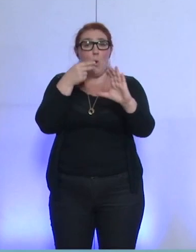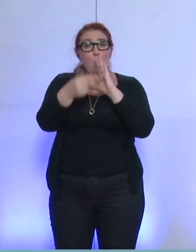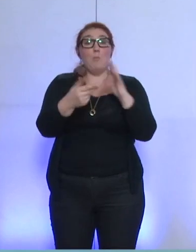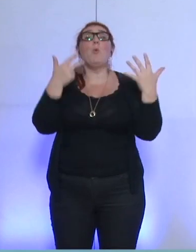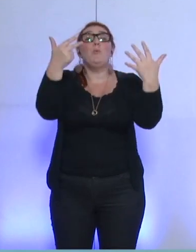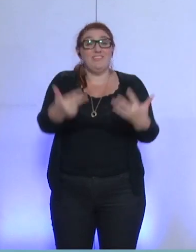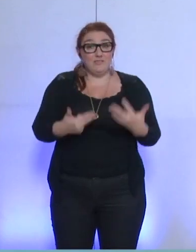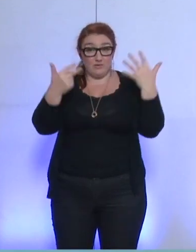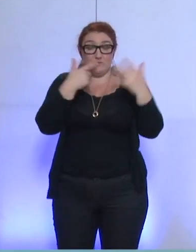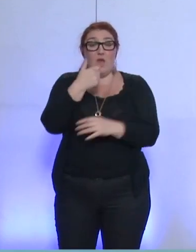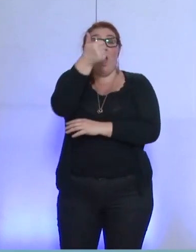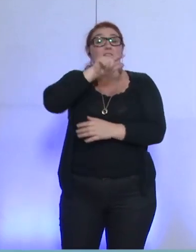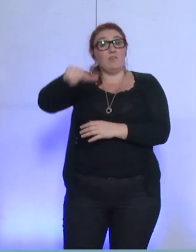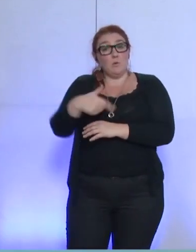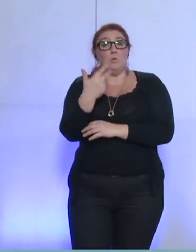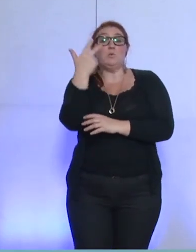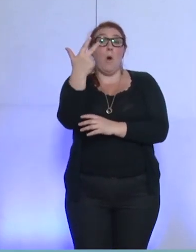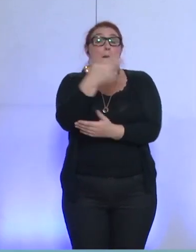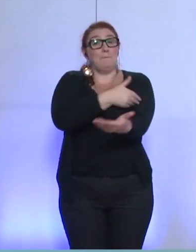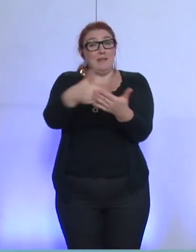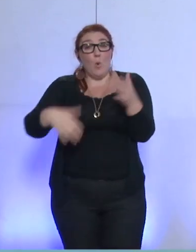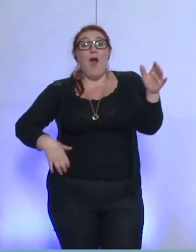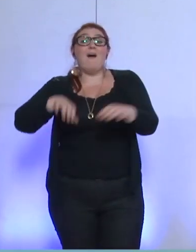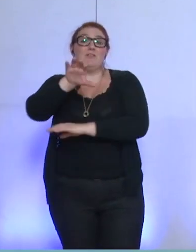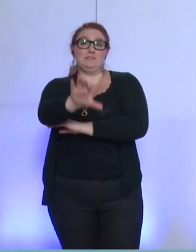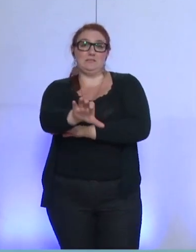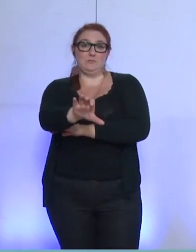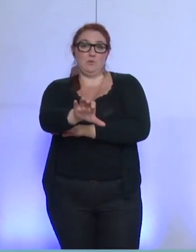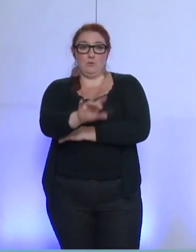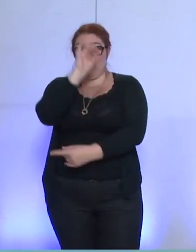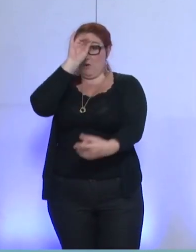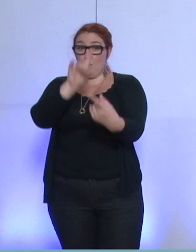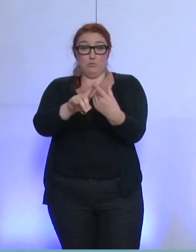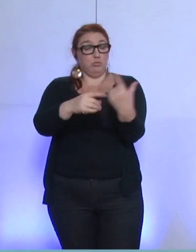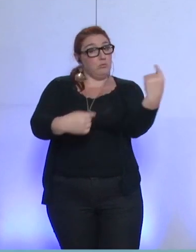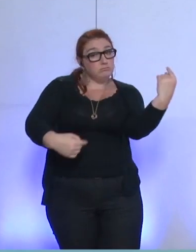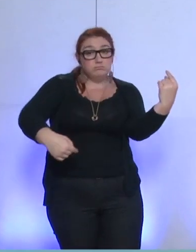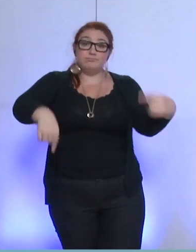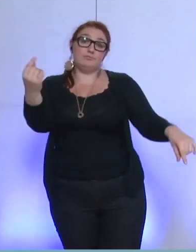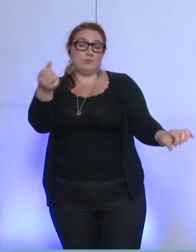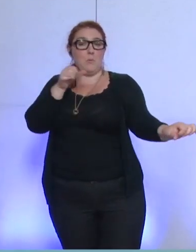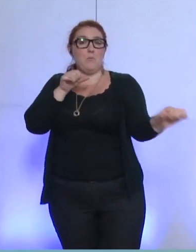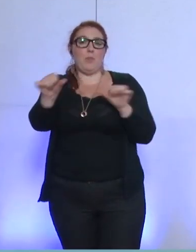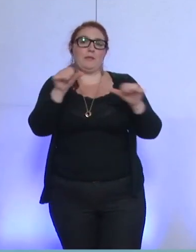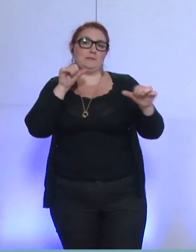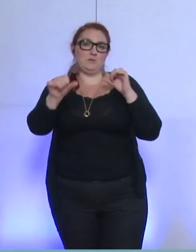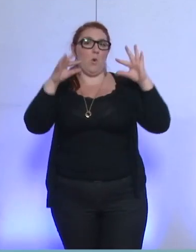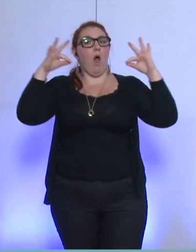,3 million d'investissements en termes de modernisation du parc d'éclairage public.